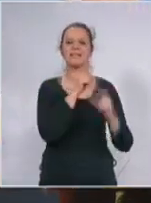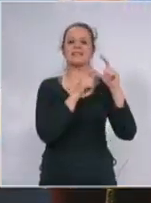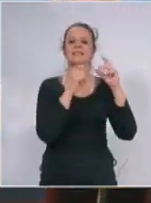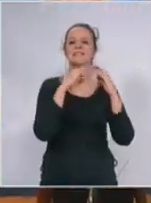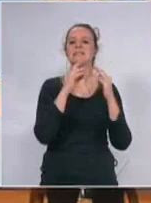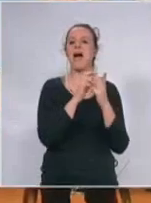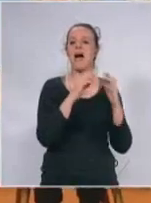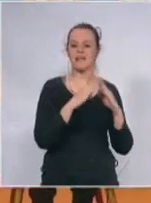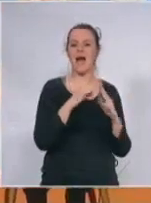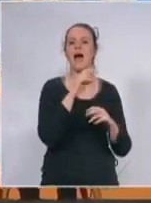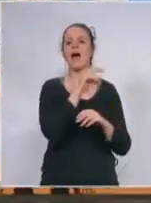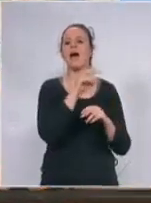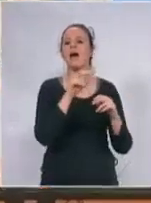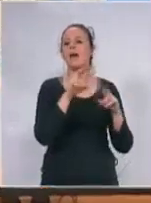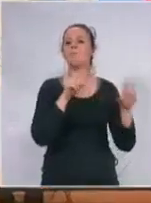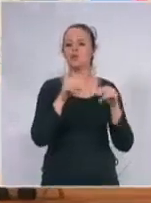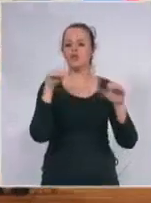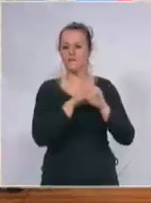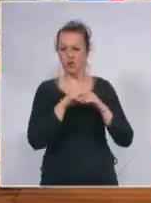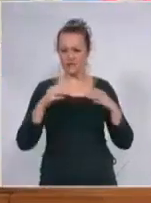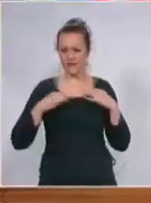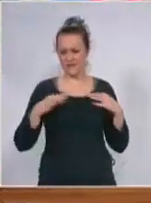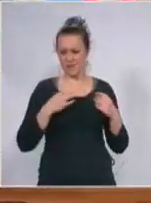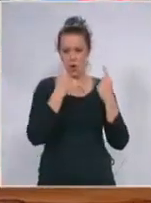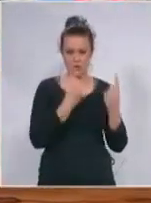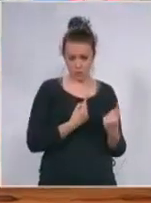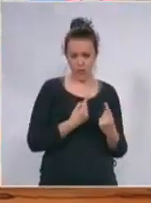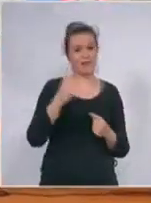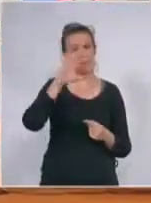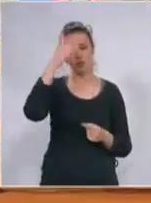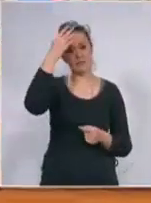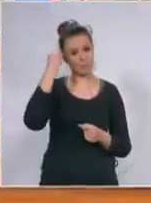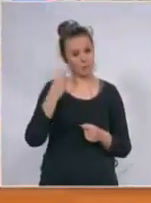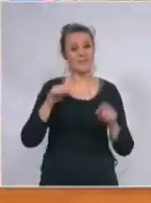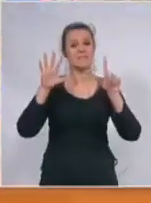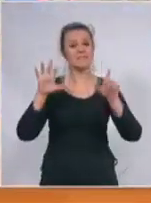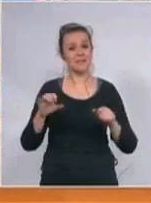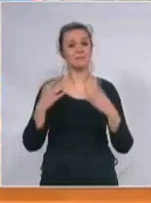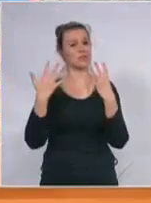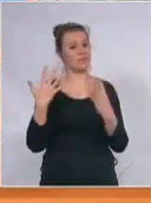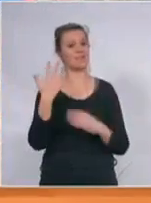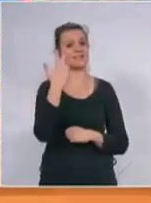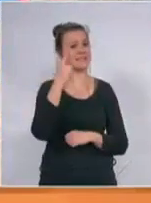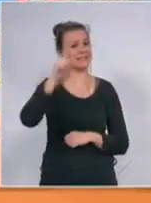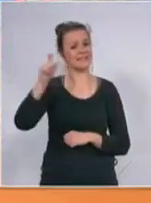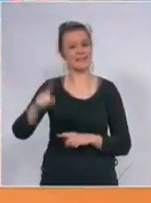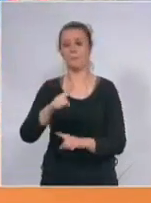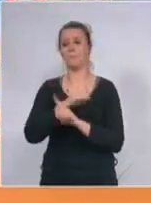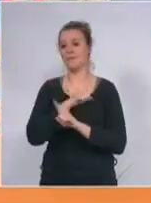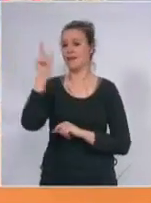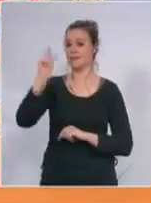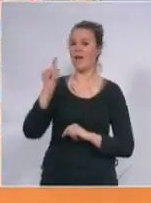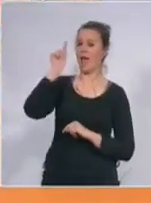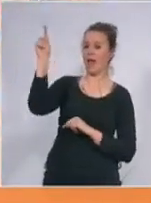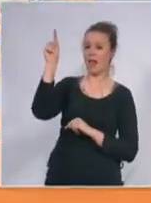mnogo se trude ne zaboravite 793 mrtvo u Italiji ako ne budemo disciplinovani imat ćemo isto toliko da imate u